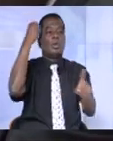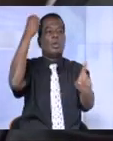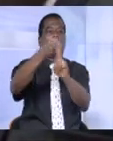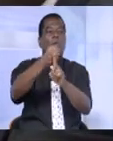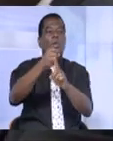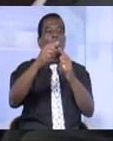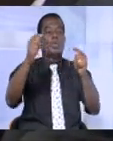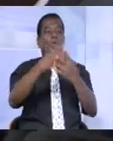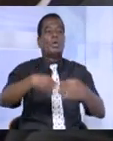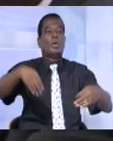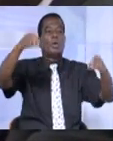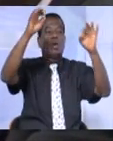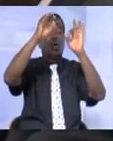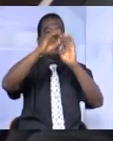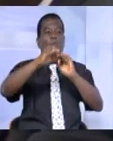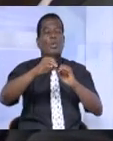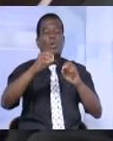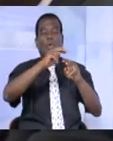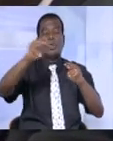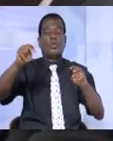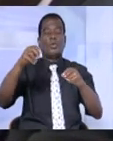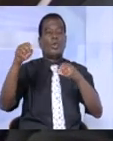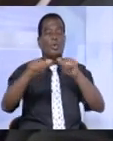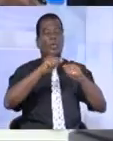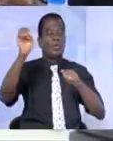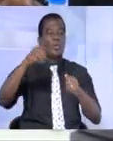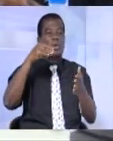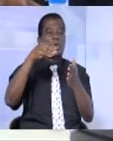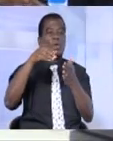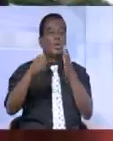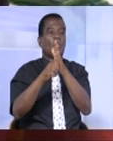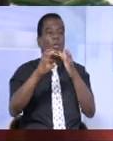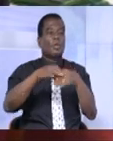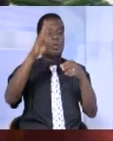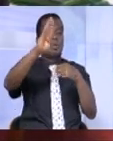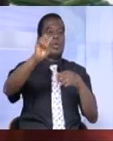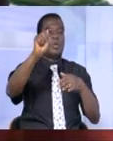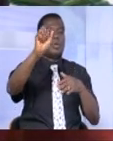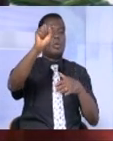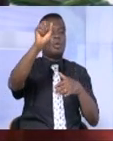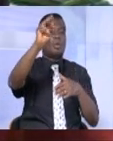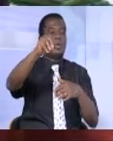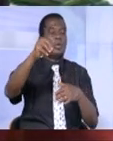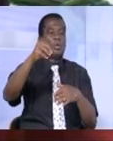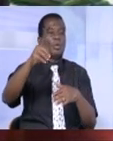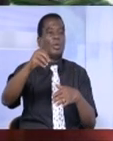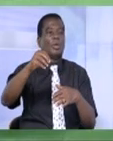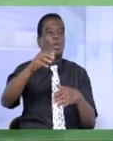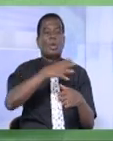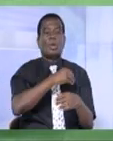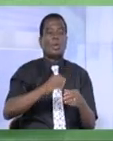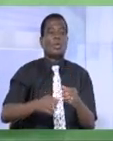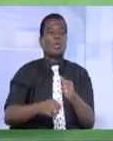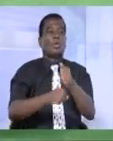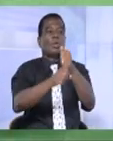trop important au niveau de l'activité économique de la ville de Grand Bassam, aux hôteliers en particulier. Donc le soutien qui a